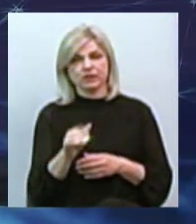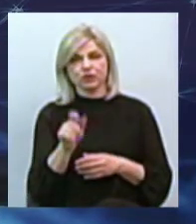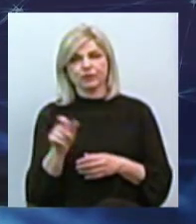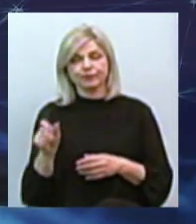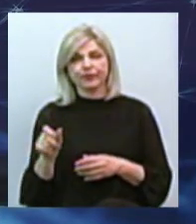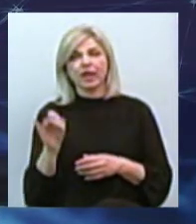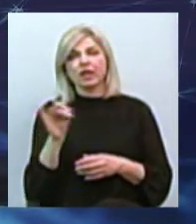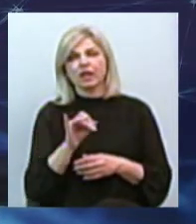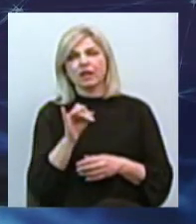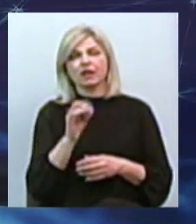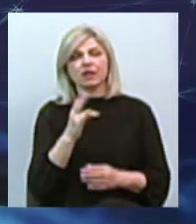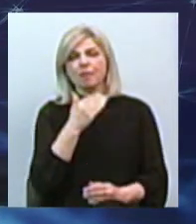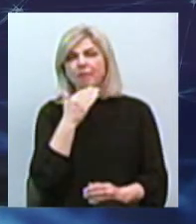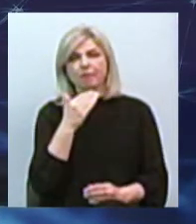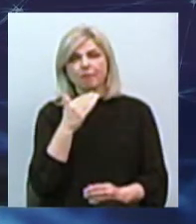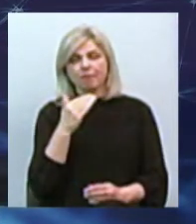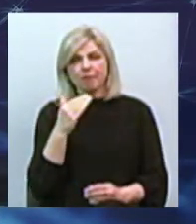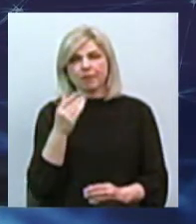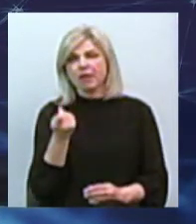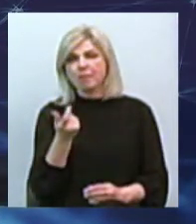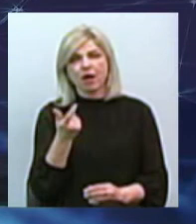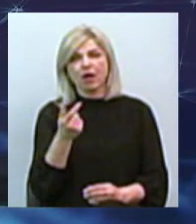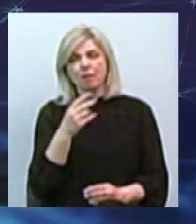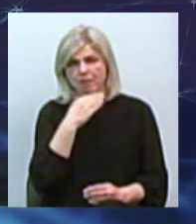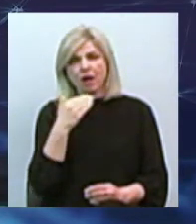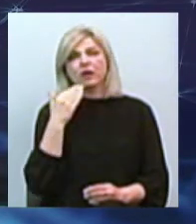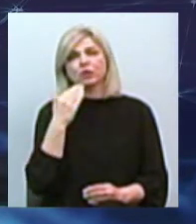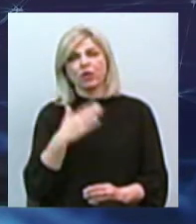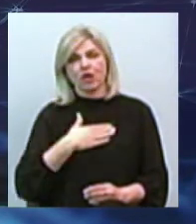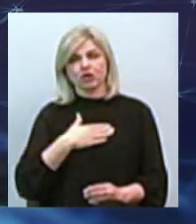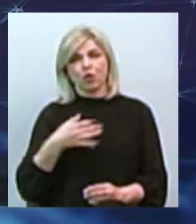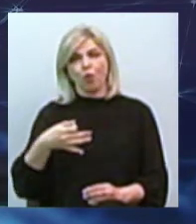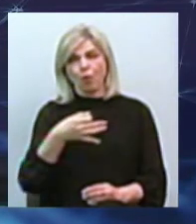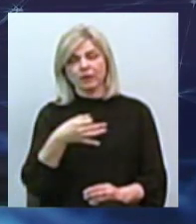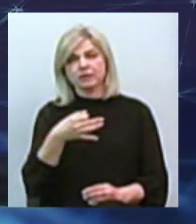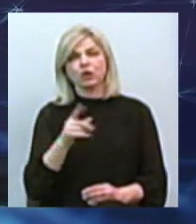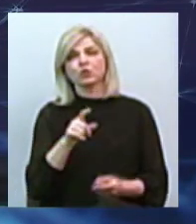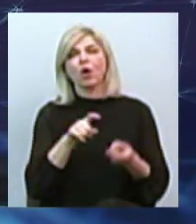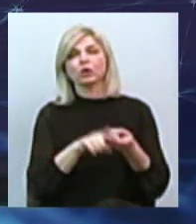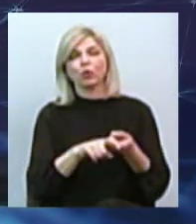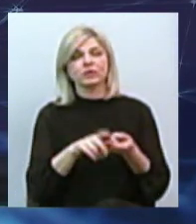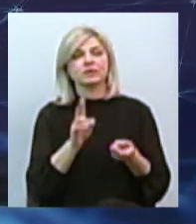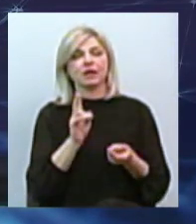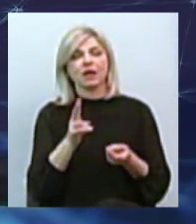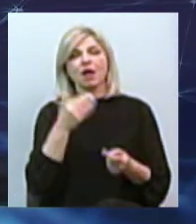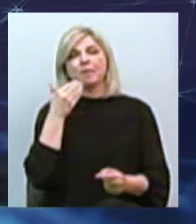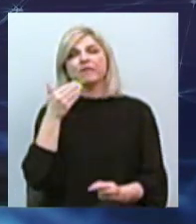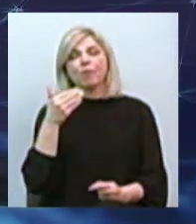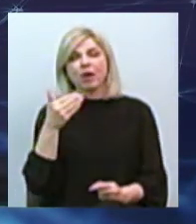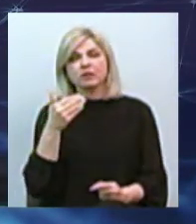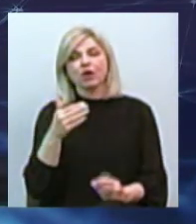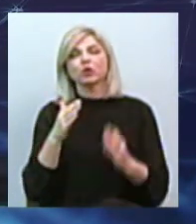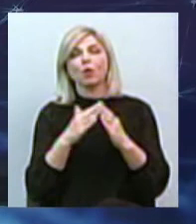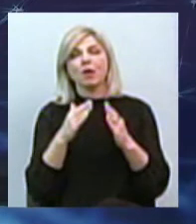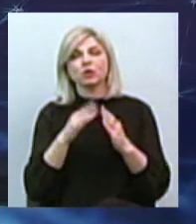количество в той части нынешній нашій області, Которая відноситься к Первомайському, к